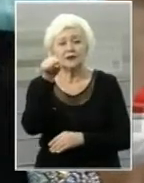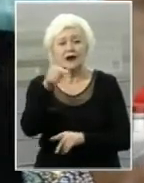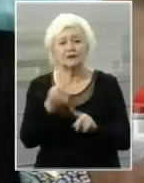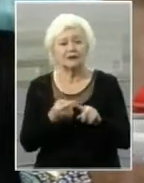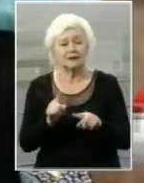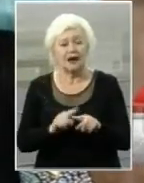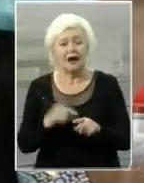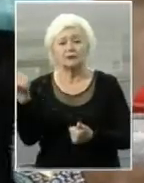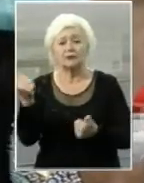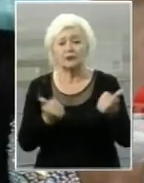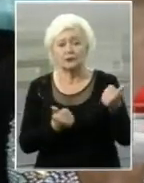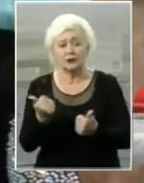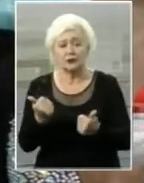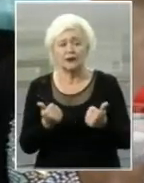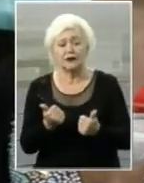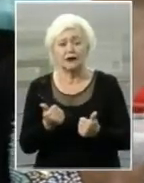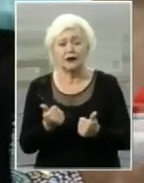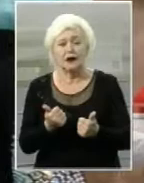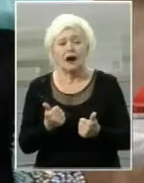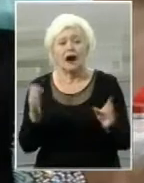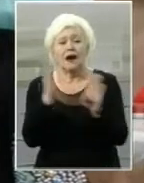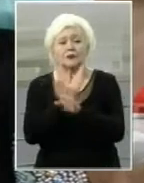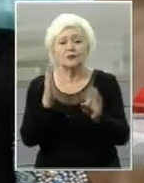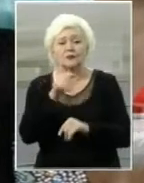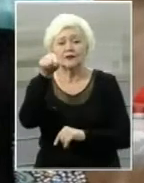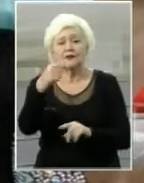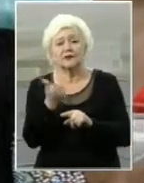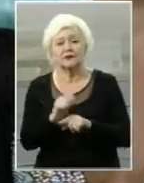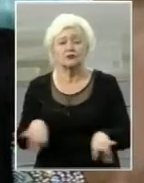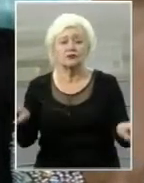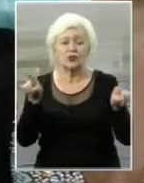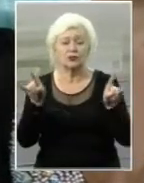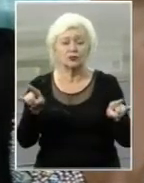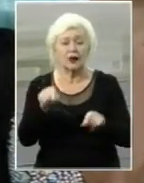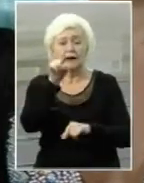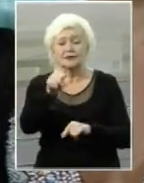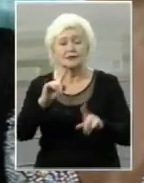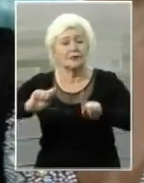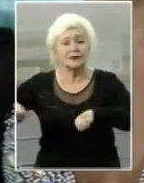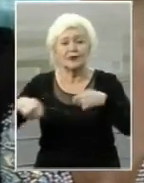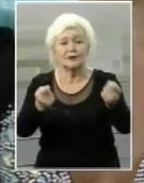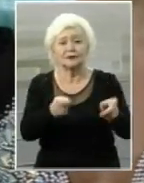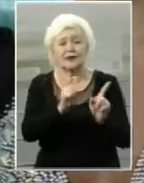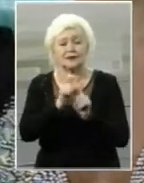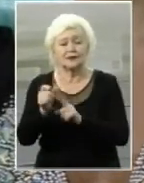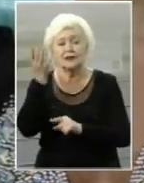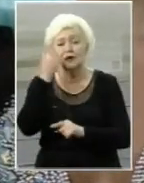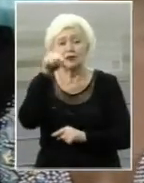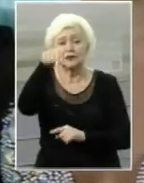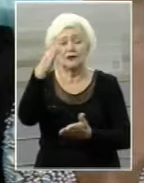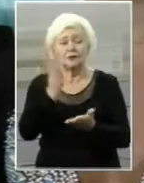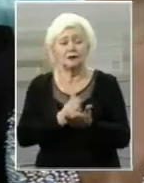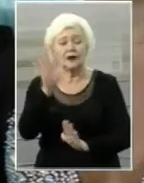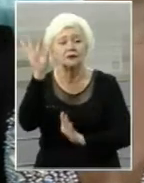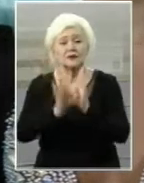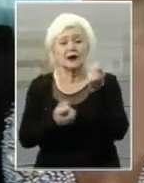Я не вперше на цьому турнірі. Атмосфера там дуже крута. Це не передати словами. Коли там знаходишся,